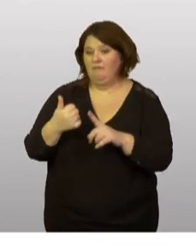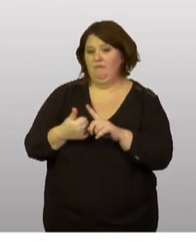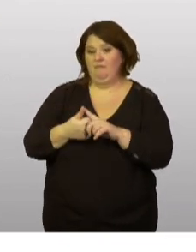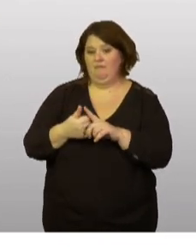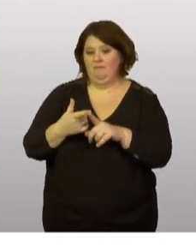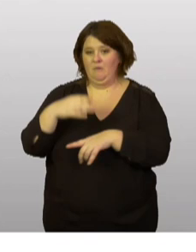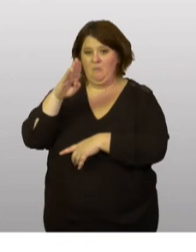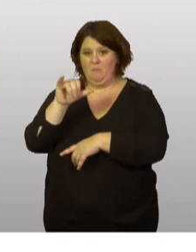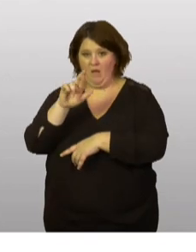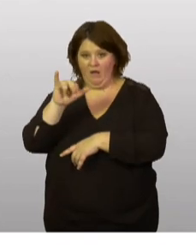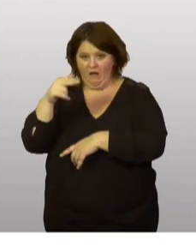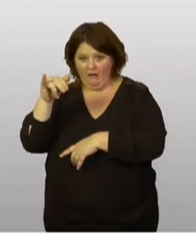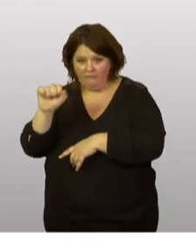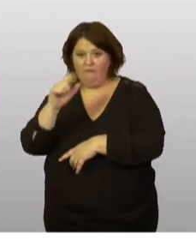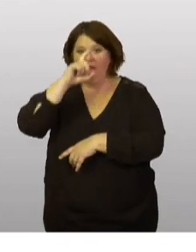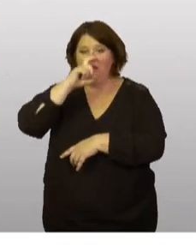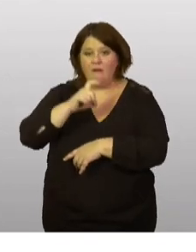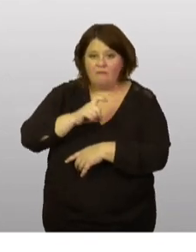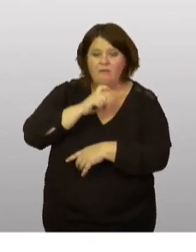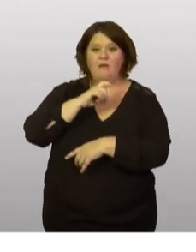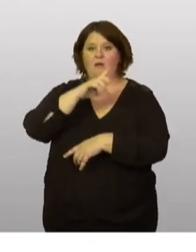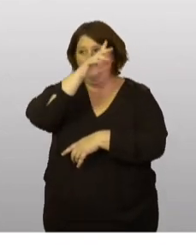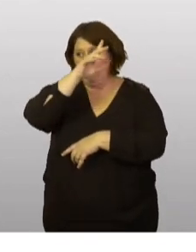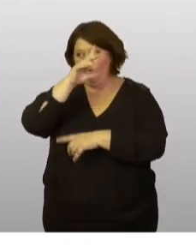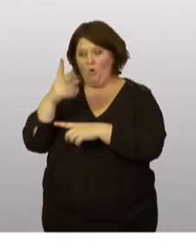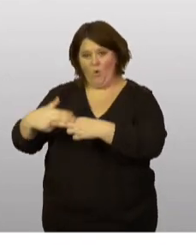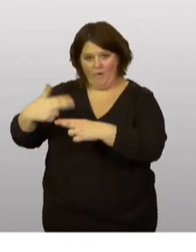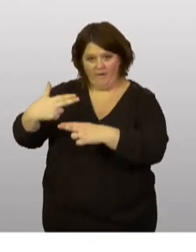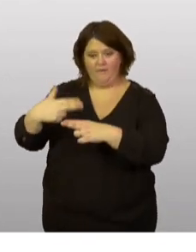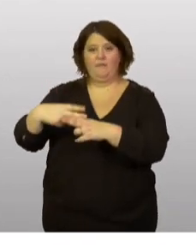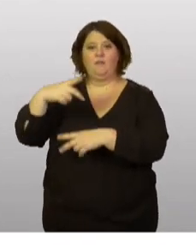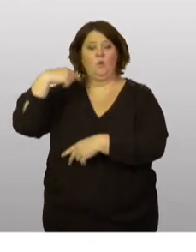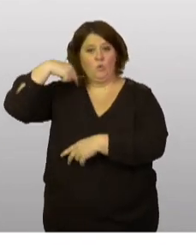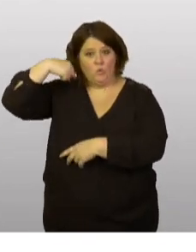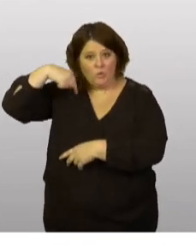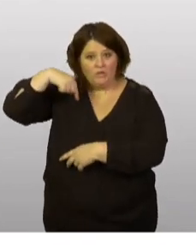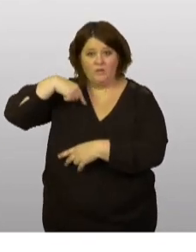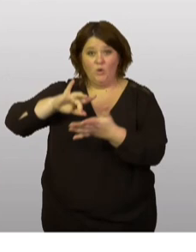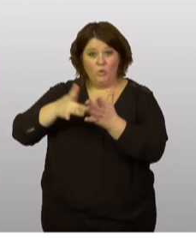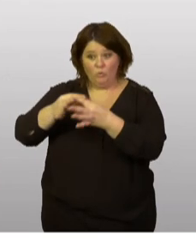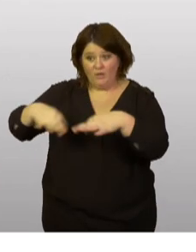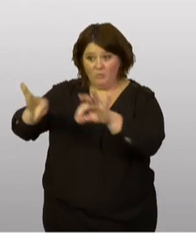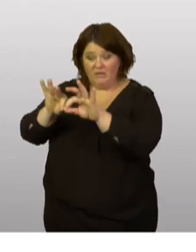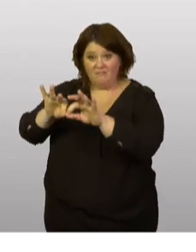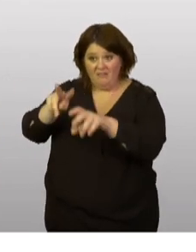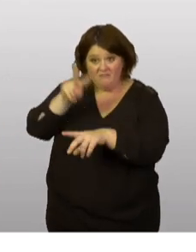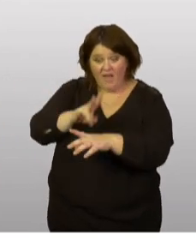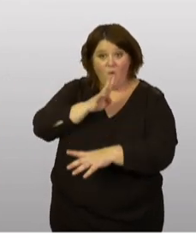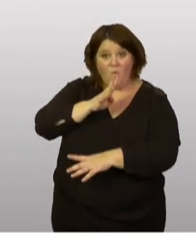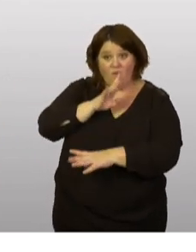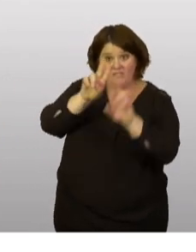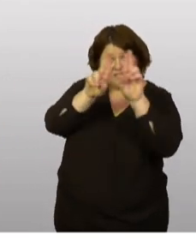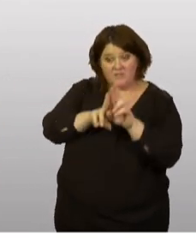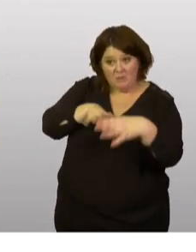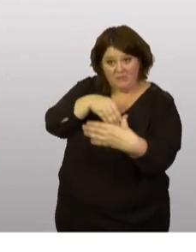le Bahreïn, le Qatar, le Koweït, la Turquie, autant de pays que vous voyez rarement dans des conférences